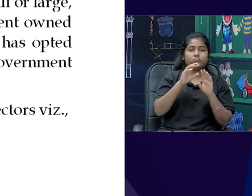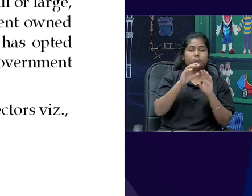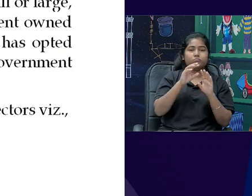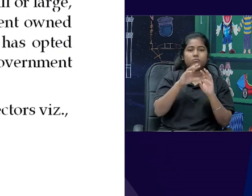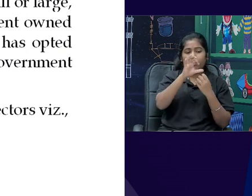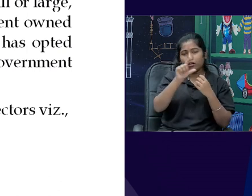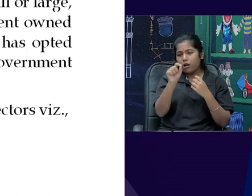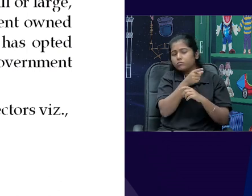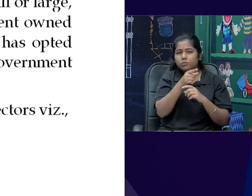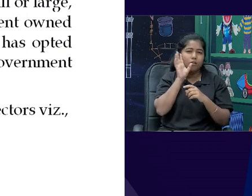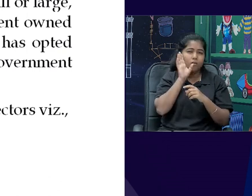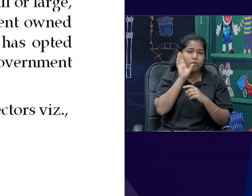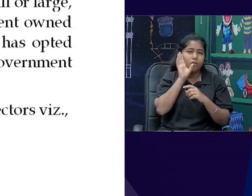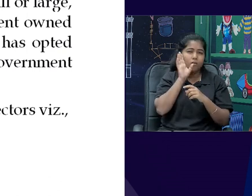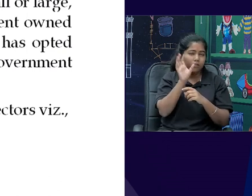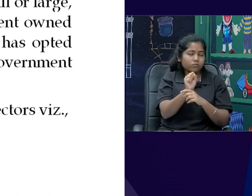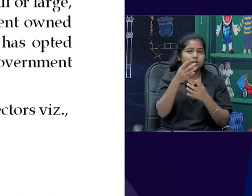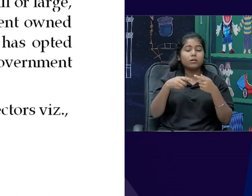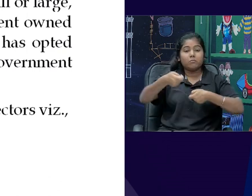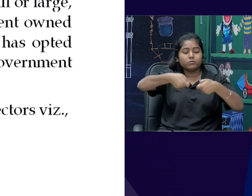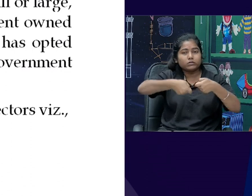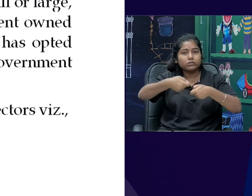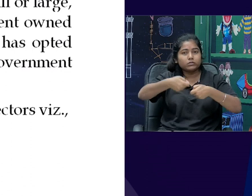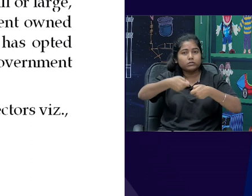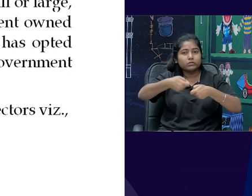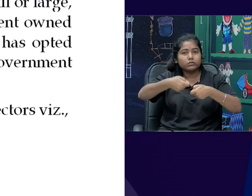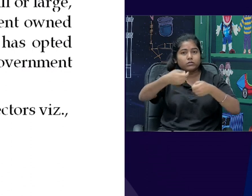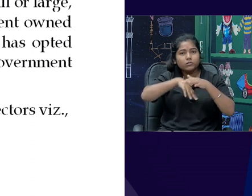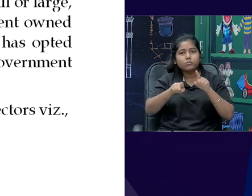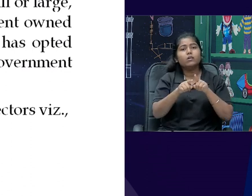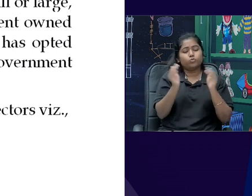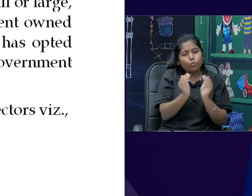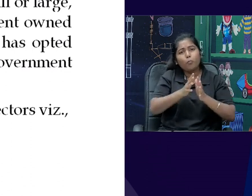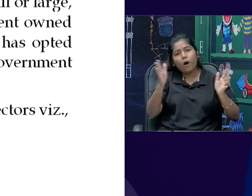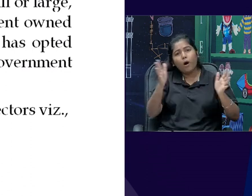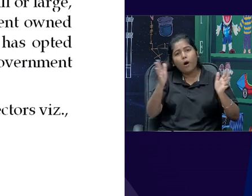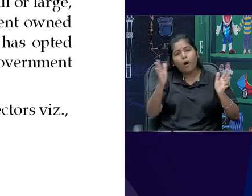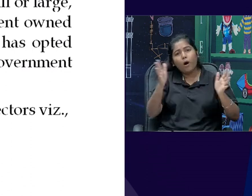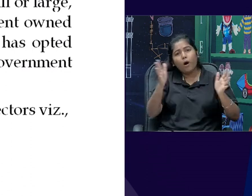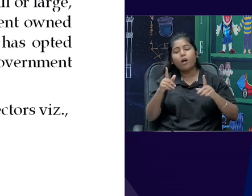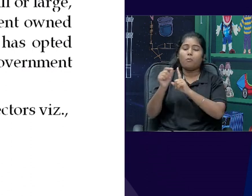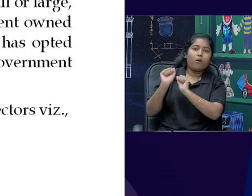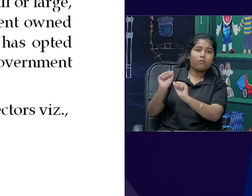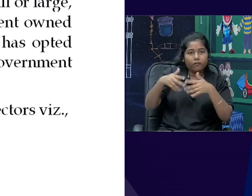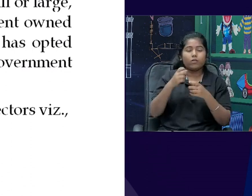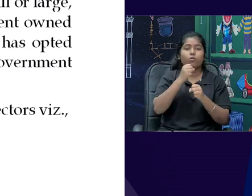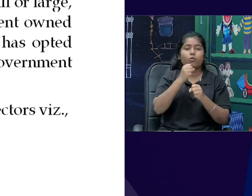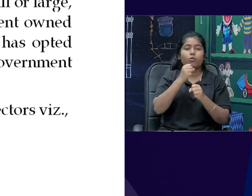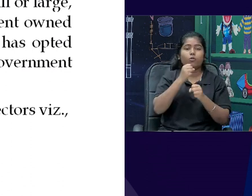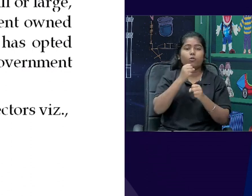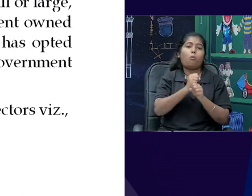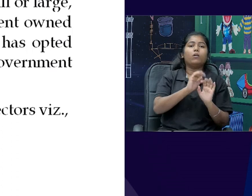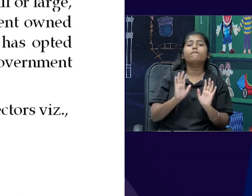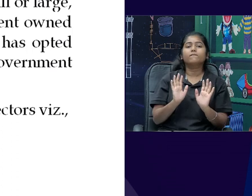so businesses are big or small or privately run or government owned businesses,